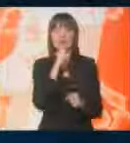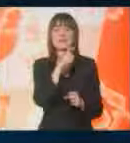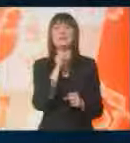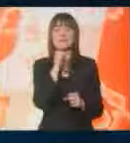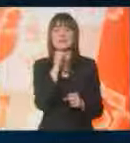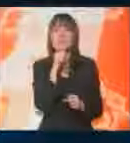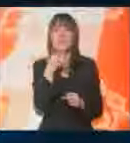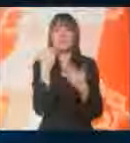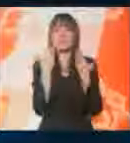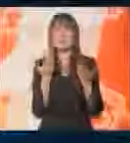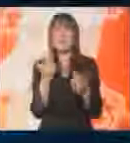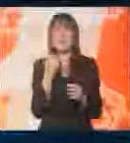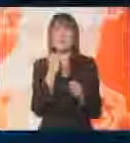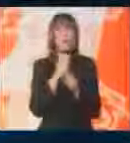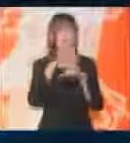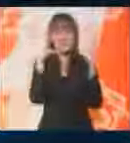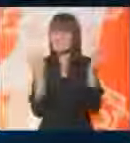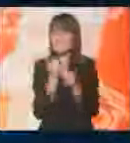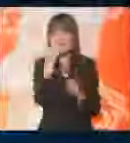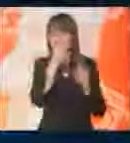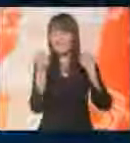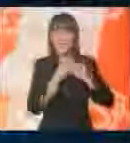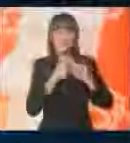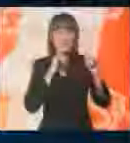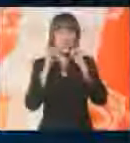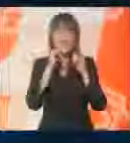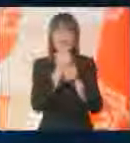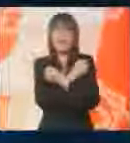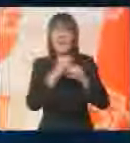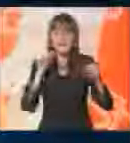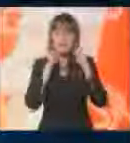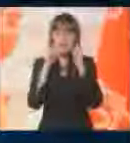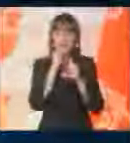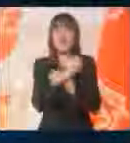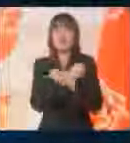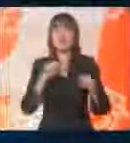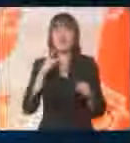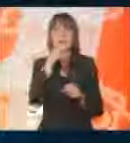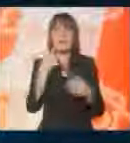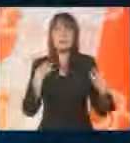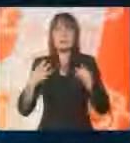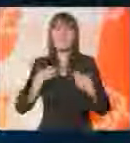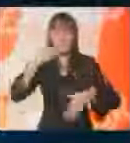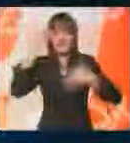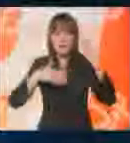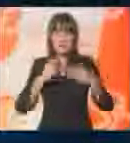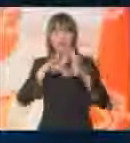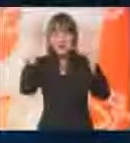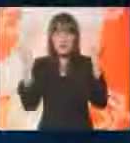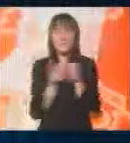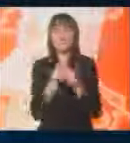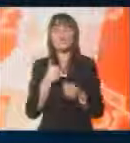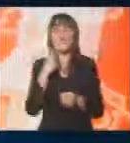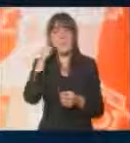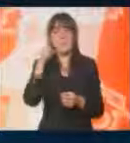i radi se sve, sve što je vezan za turizam, razvoj turizma, razvoj manifestacija gradu. U ukupno,